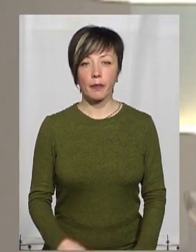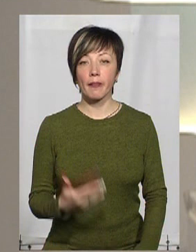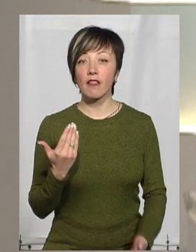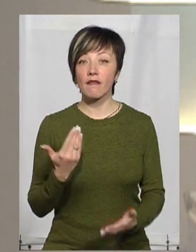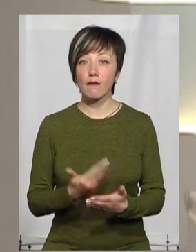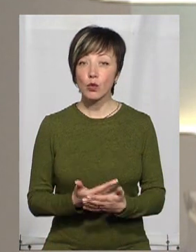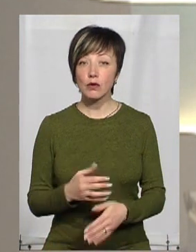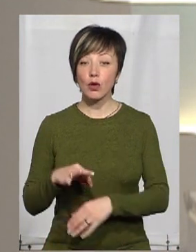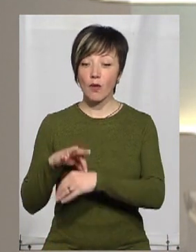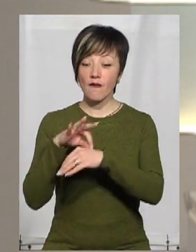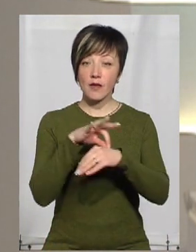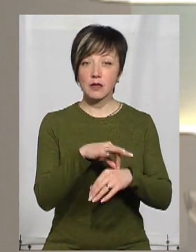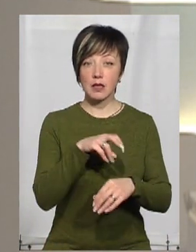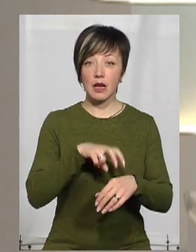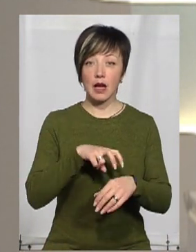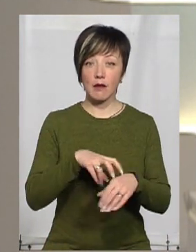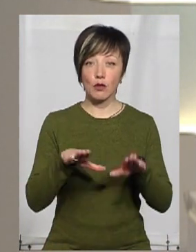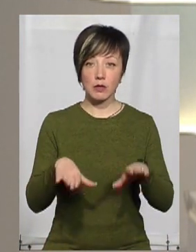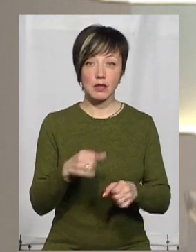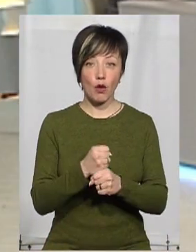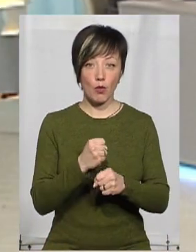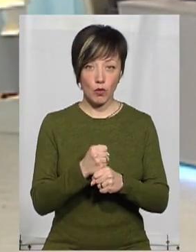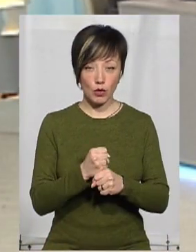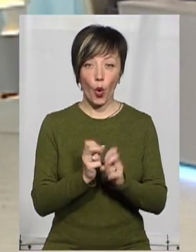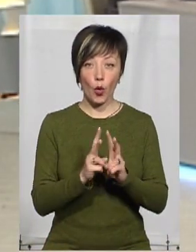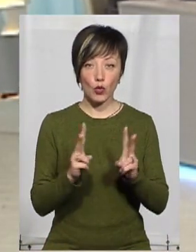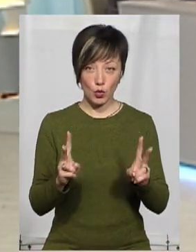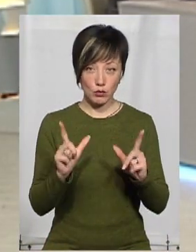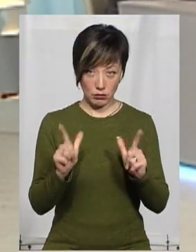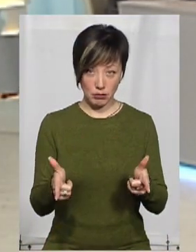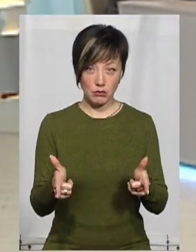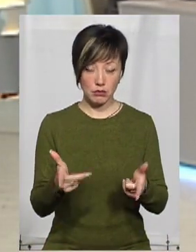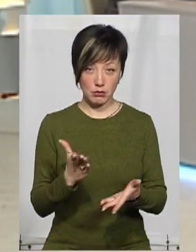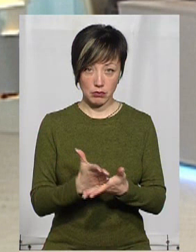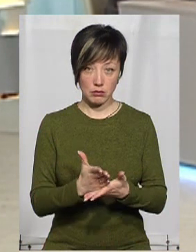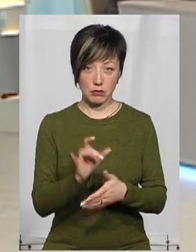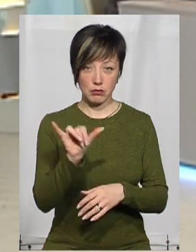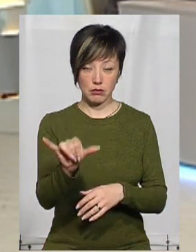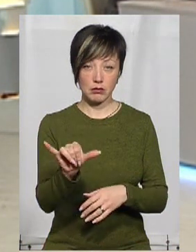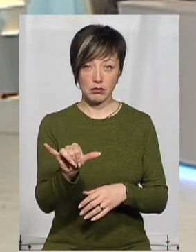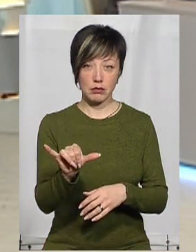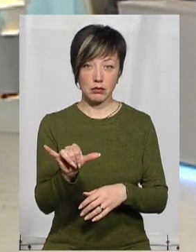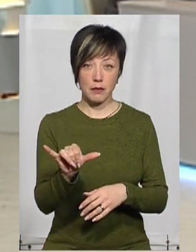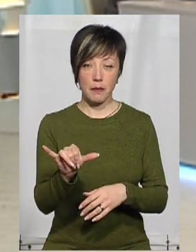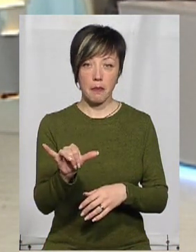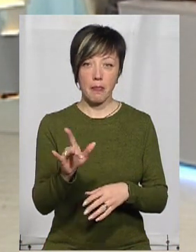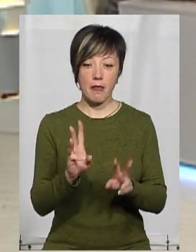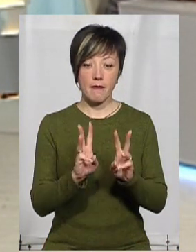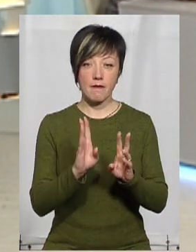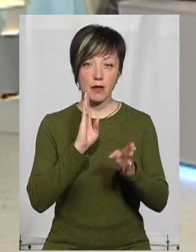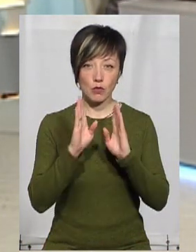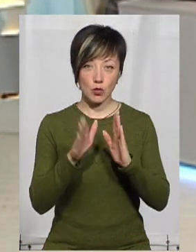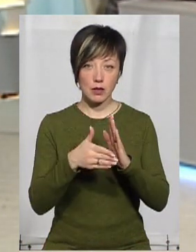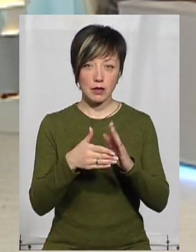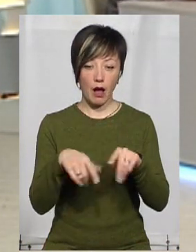Показання лікарів до місця роботи. Пані Анну, хтось зголосився, у вас на сторінці заклик такий